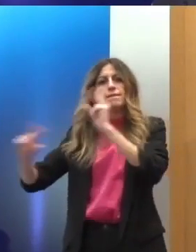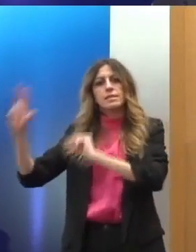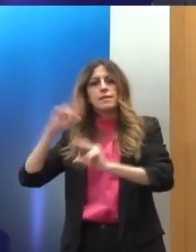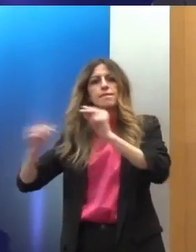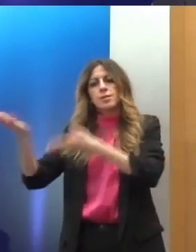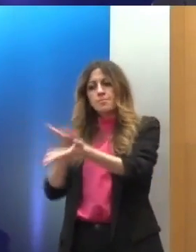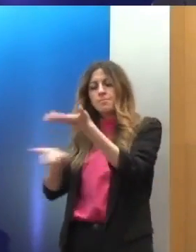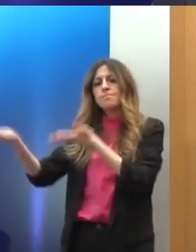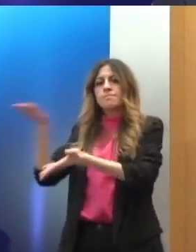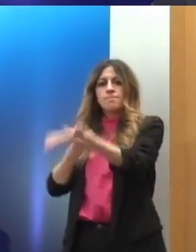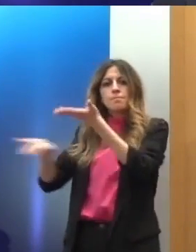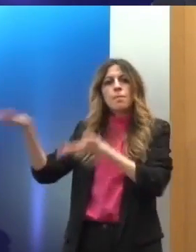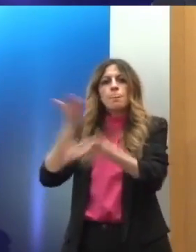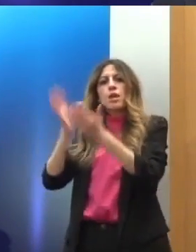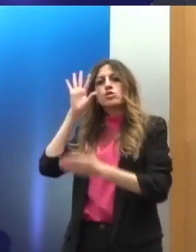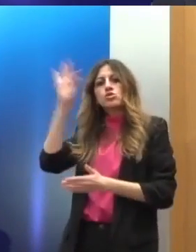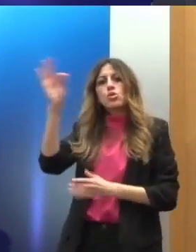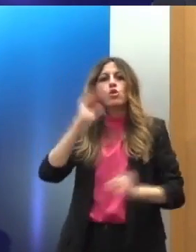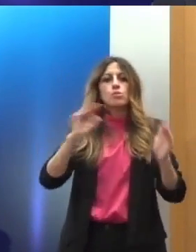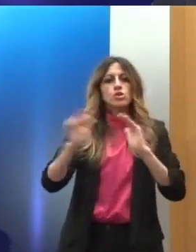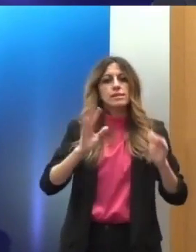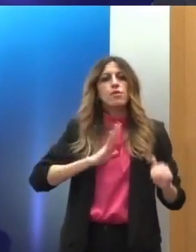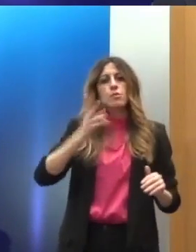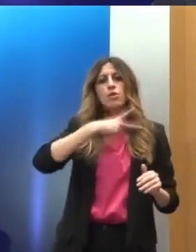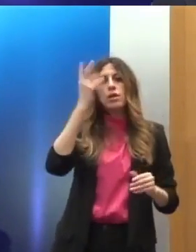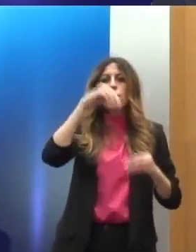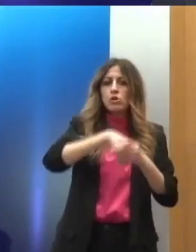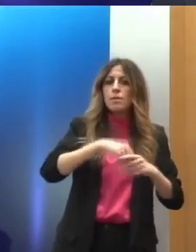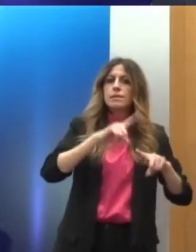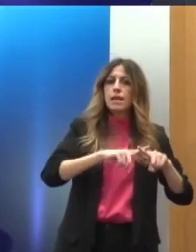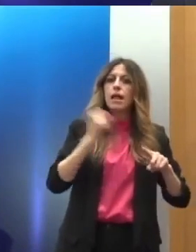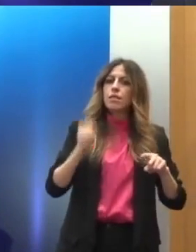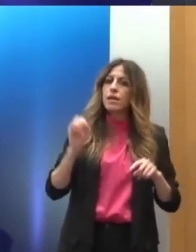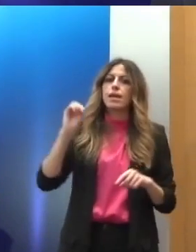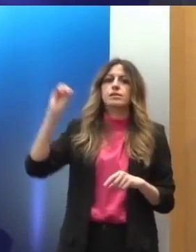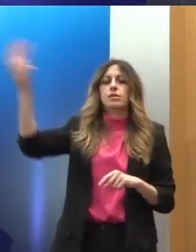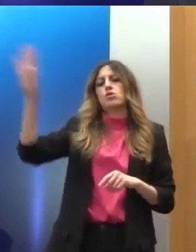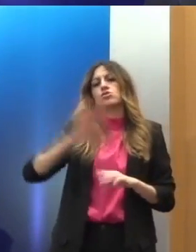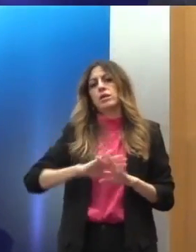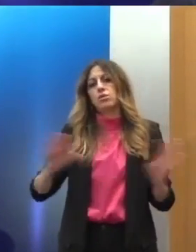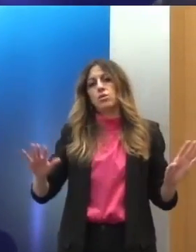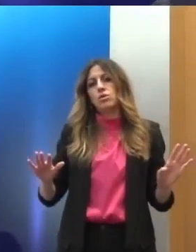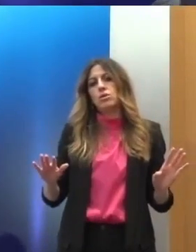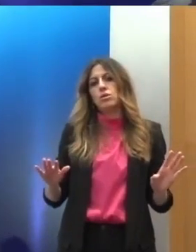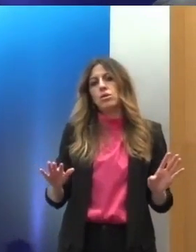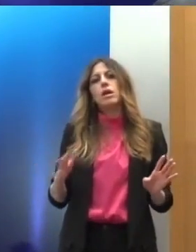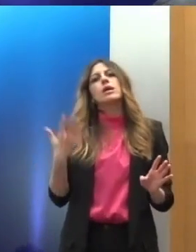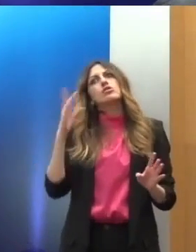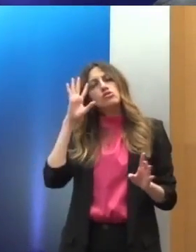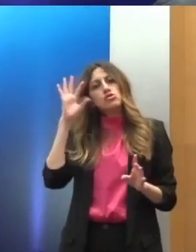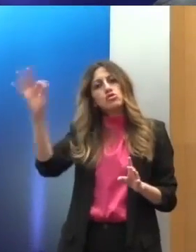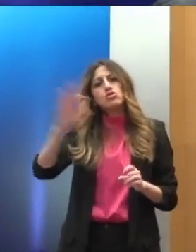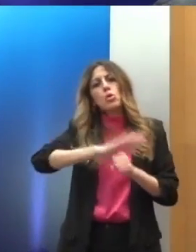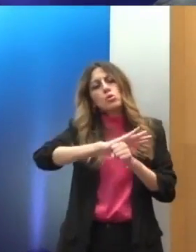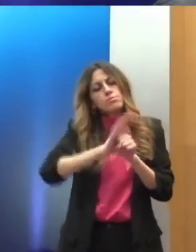δικαιωμάτων και στο εσωτερικό της χώρας και στο εξωτερικό, με την έννοια της πλήρους και αποτελεσματικής εφαρμογής